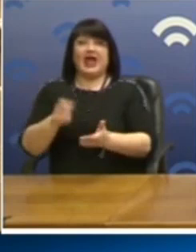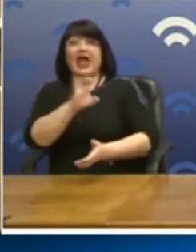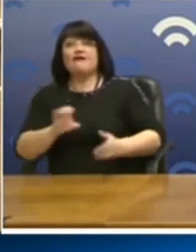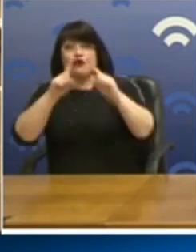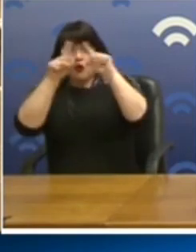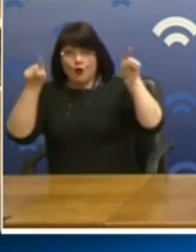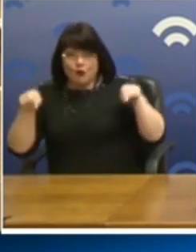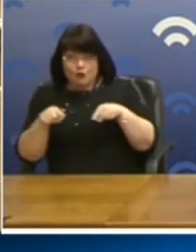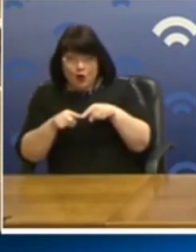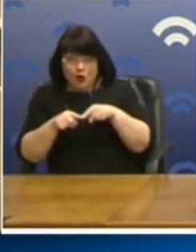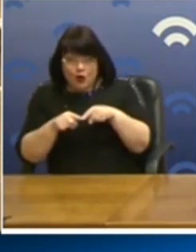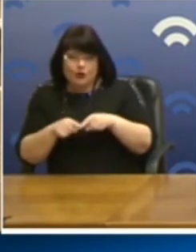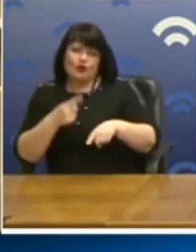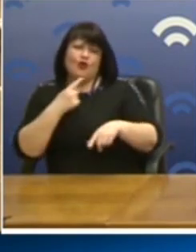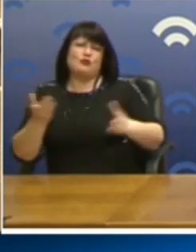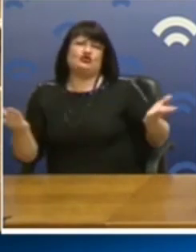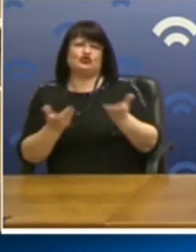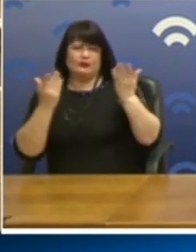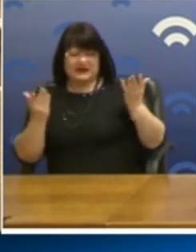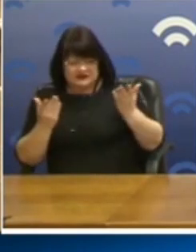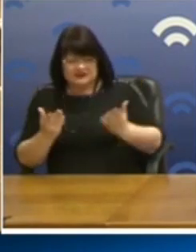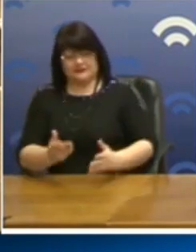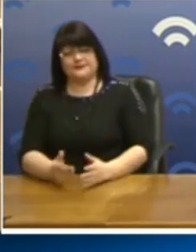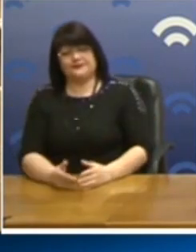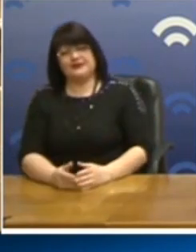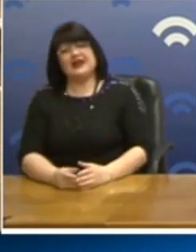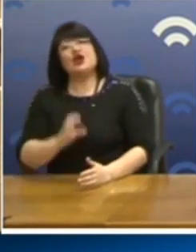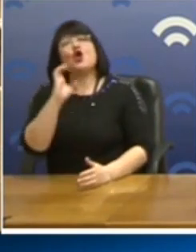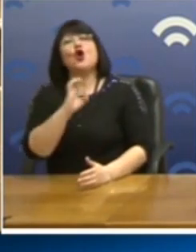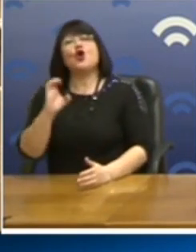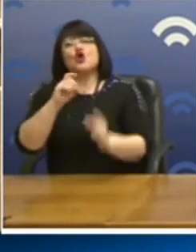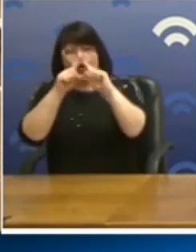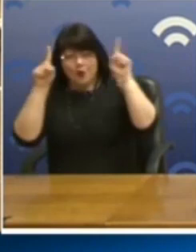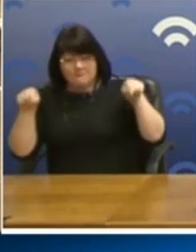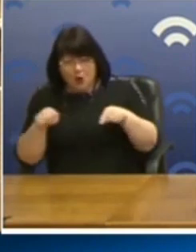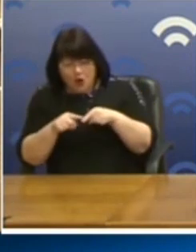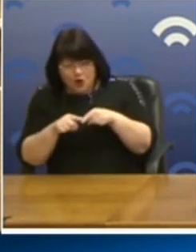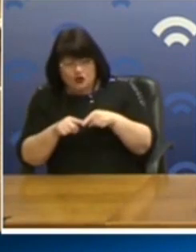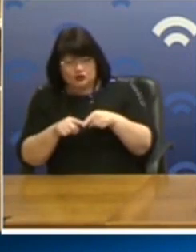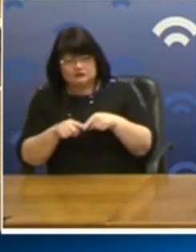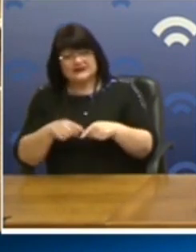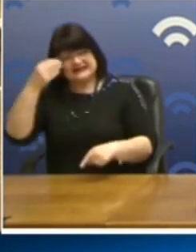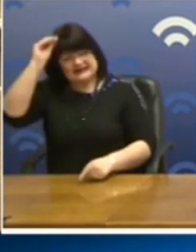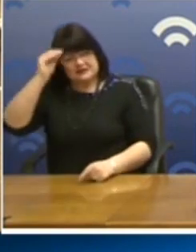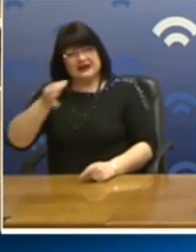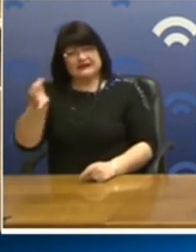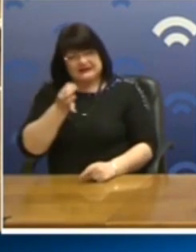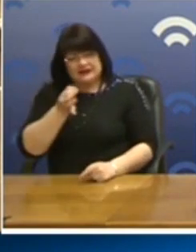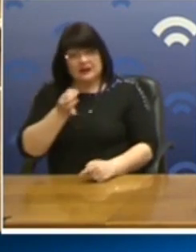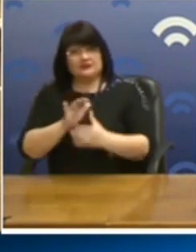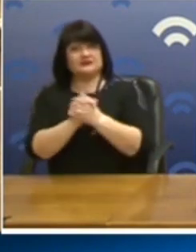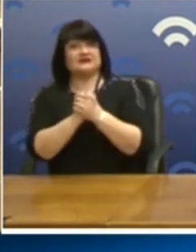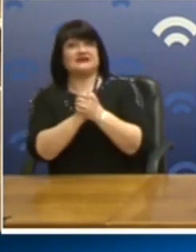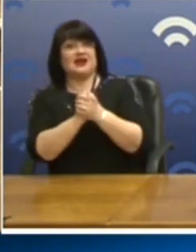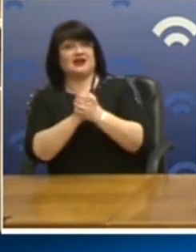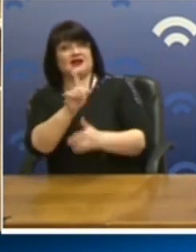ή κορονοομόλογο, όπως το λέγε η κυρία Γεννηματά, για το οποίο μάλιστα και ο κύριος Τσίπρας έδωσε συγχαρητήρια σήμερα